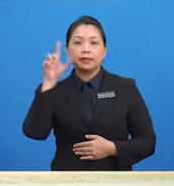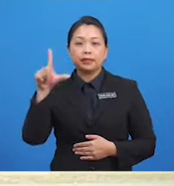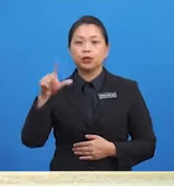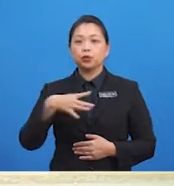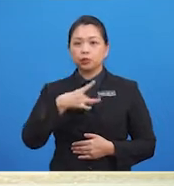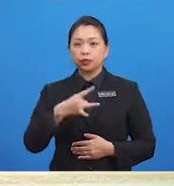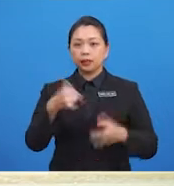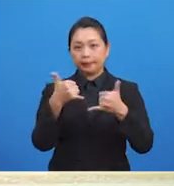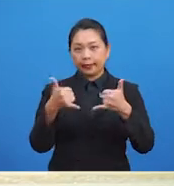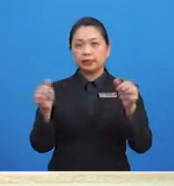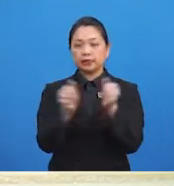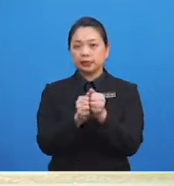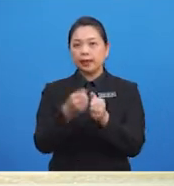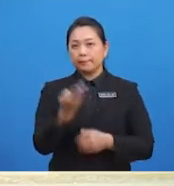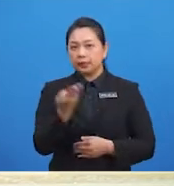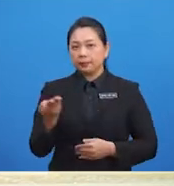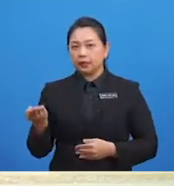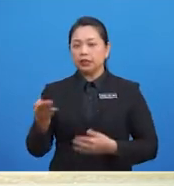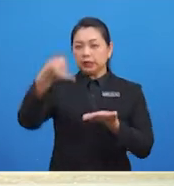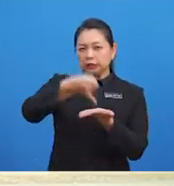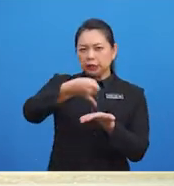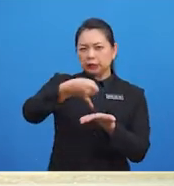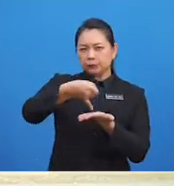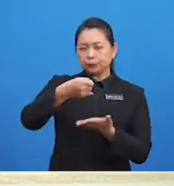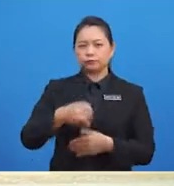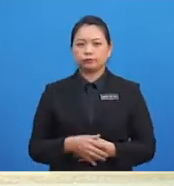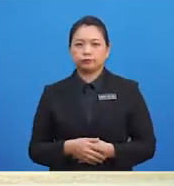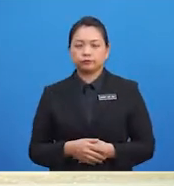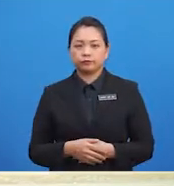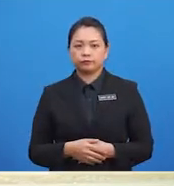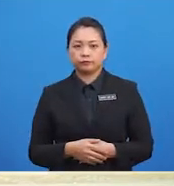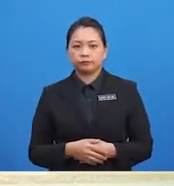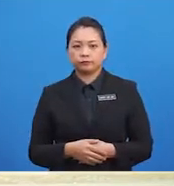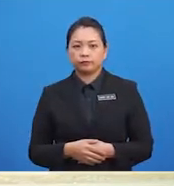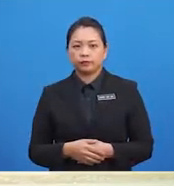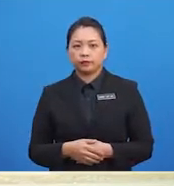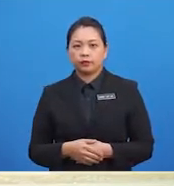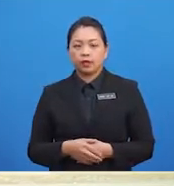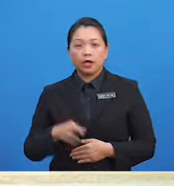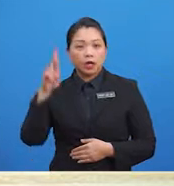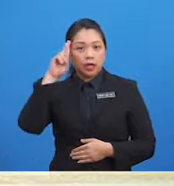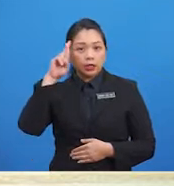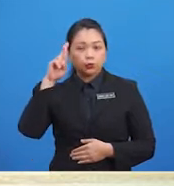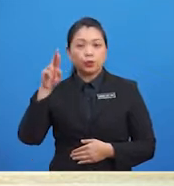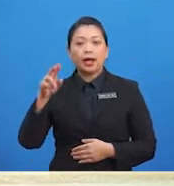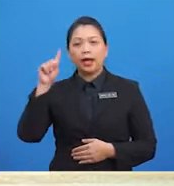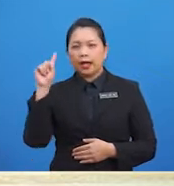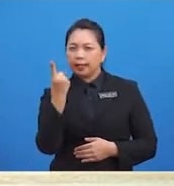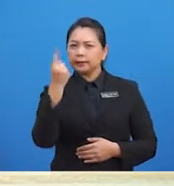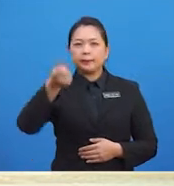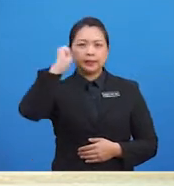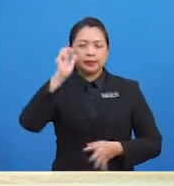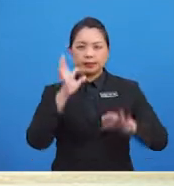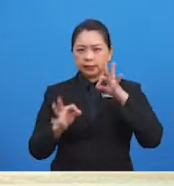hanya mandi jika badannya berperlu sahaja Soalan terakhir Rani menolak